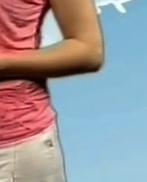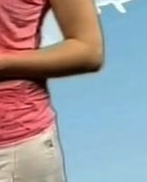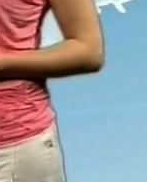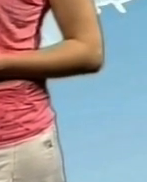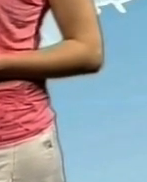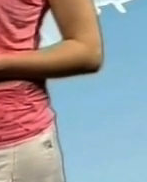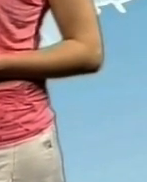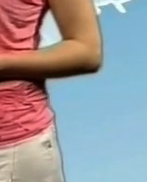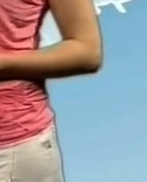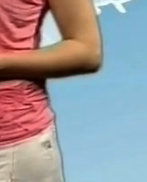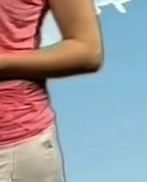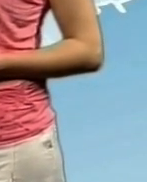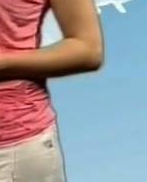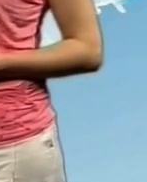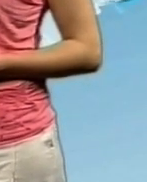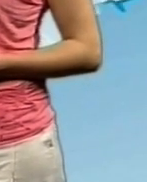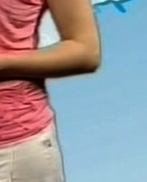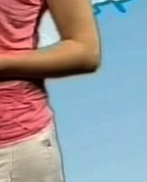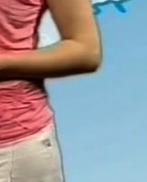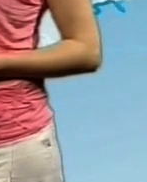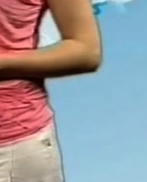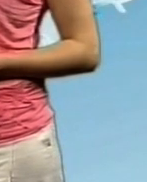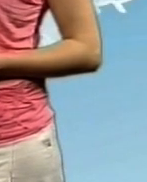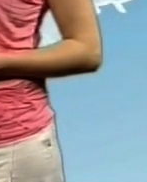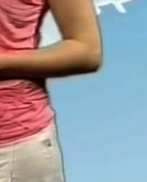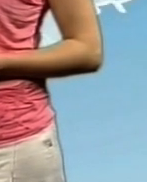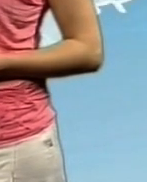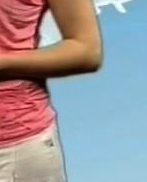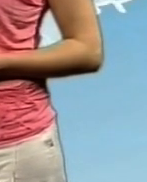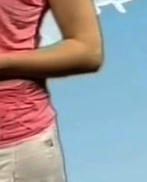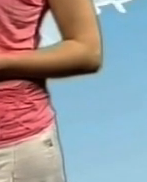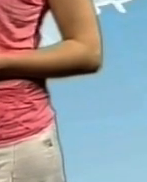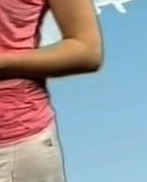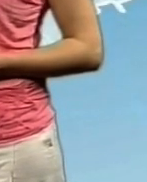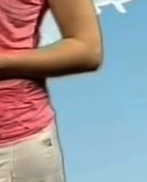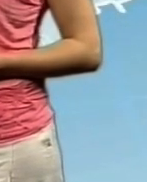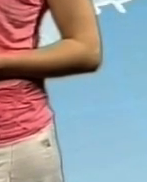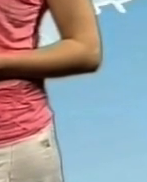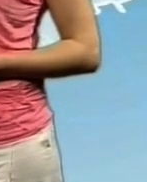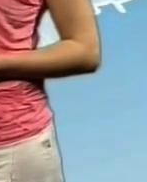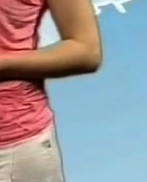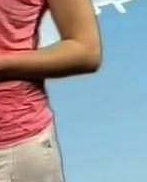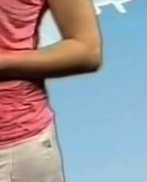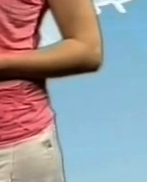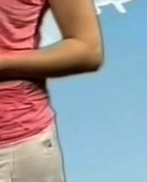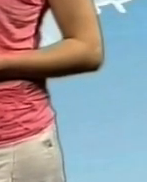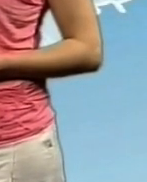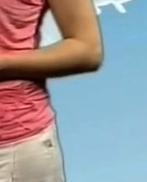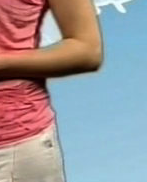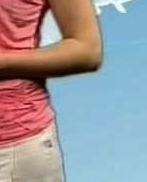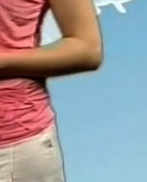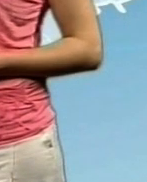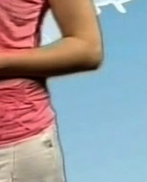картина має трохи змінитись. Синоптики прогнозують мінливу хмарність, короткочасний дощ місцями навіть грозу із